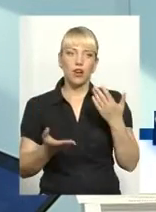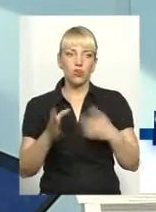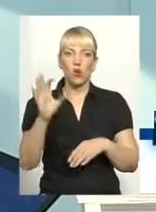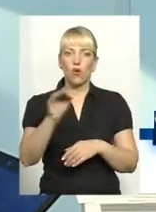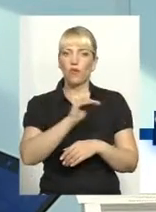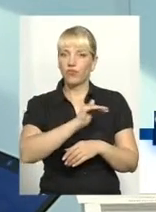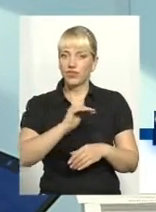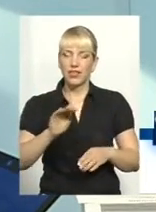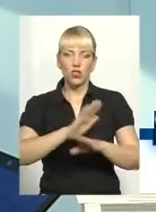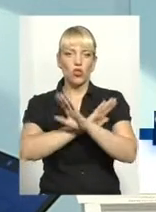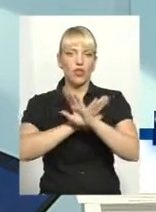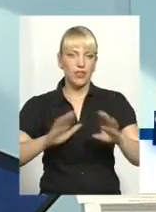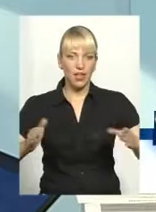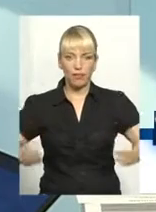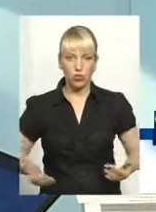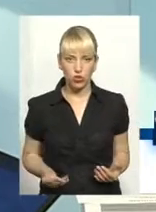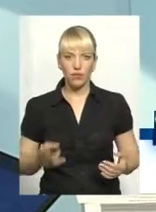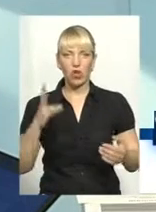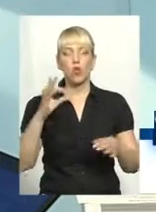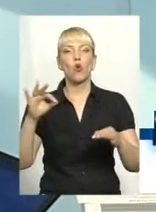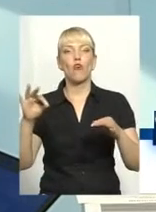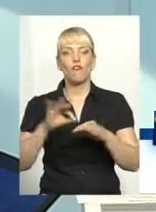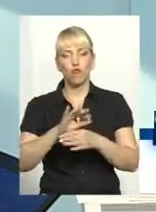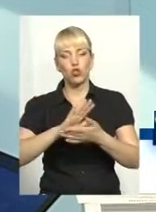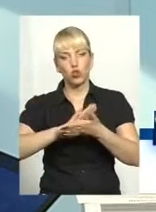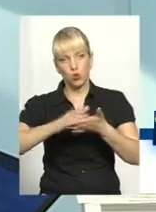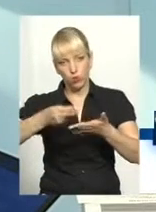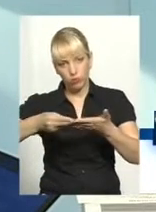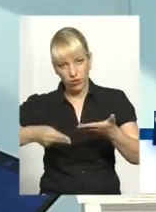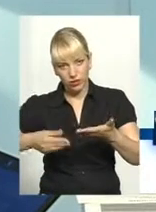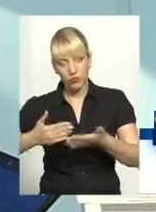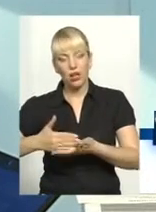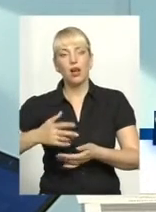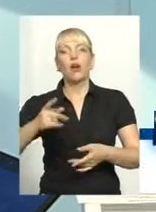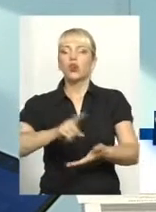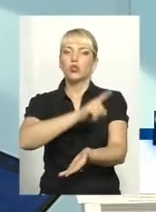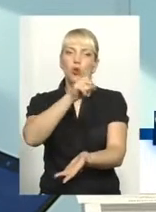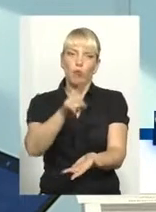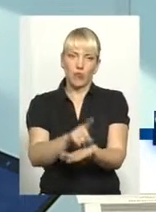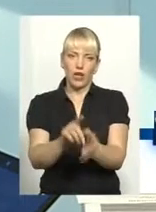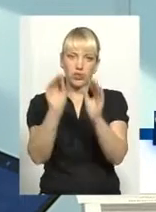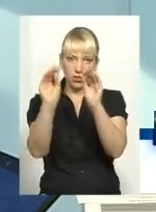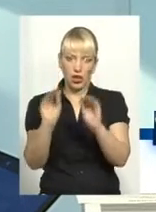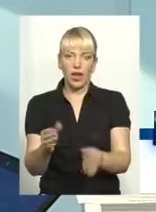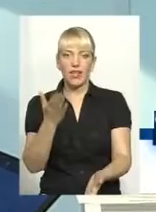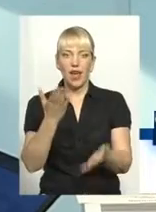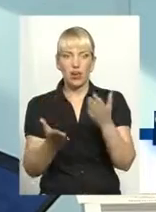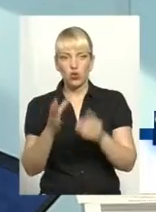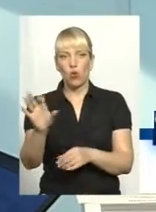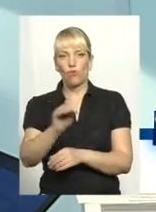але в шлюбі вони зобов'язані декларувати. Якщо вони офіційно